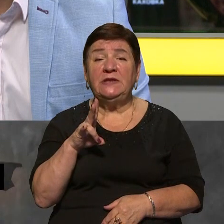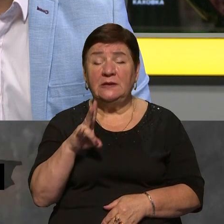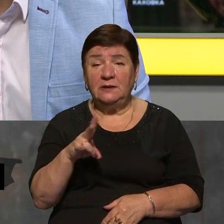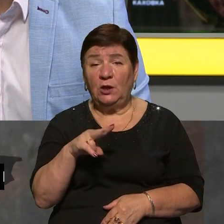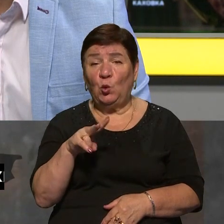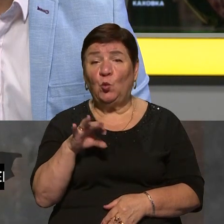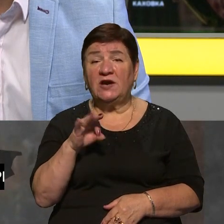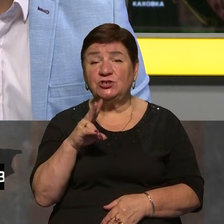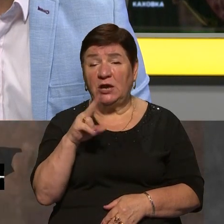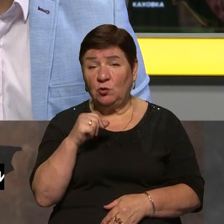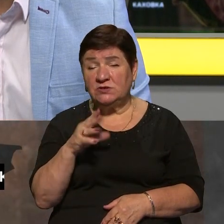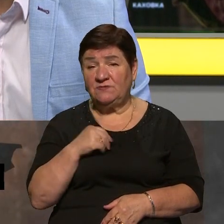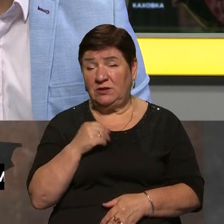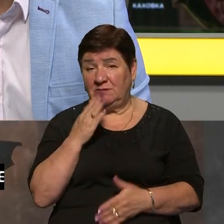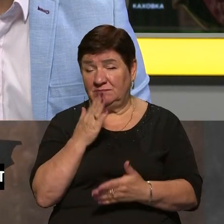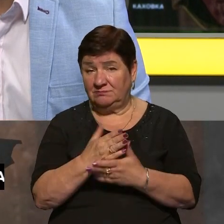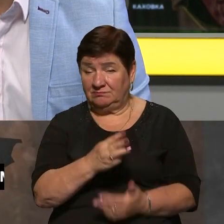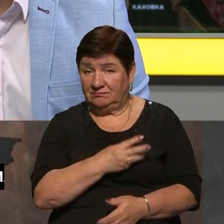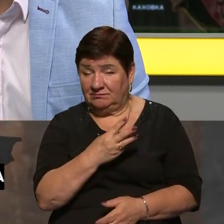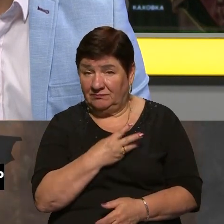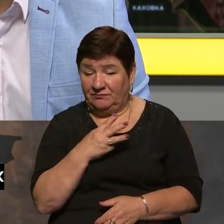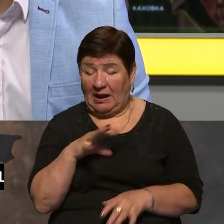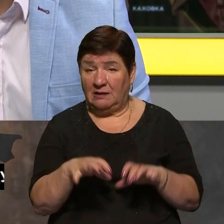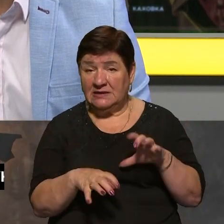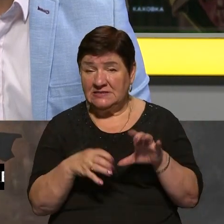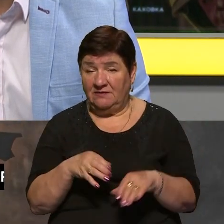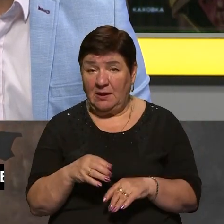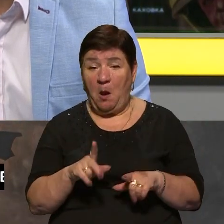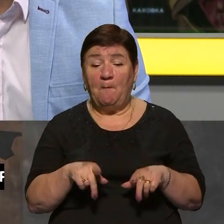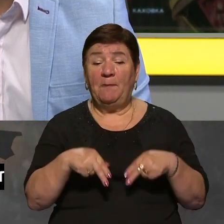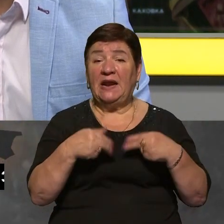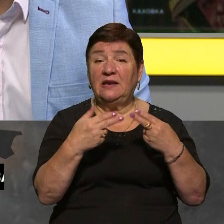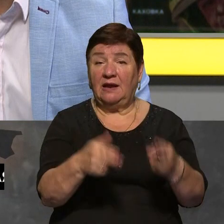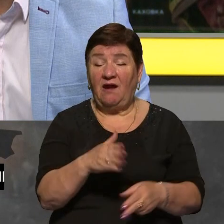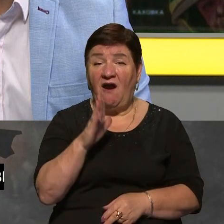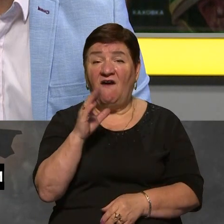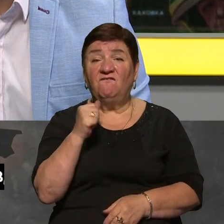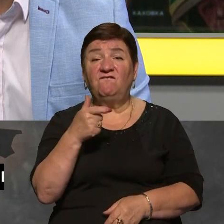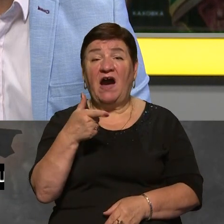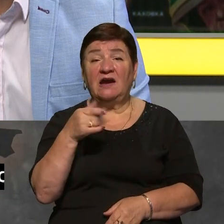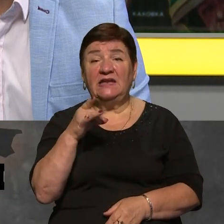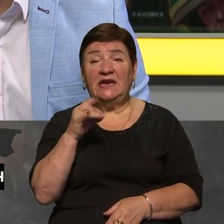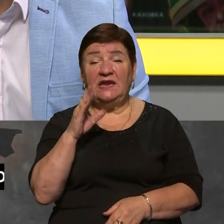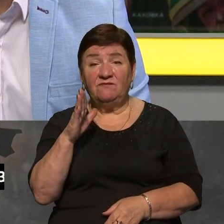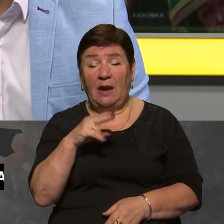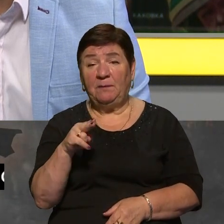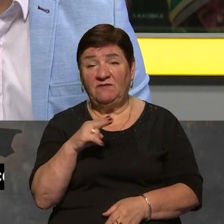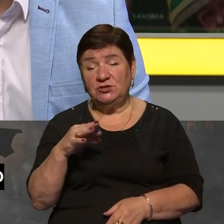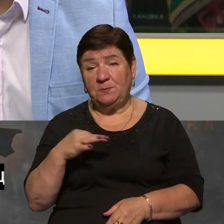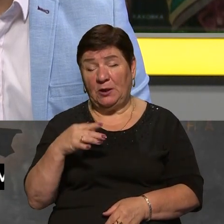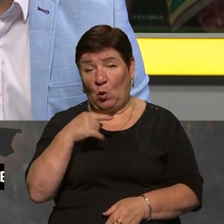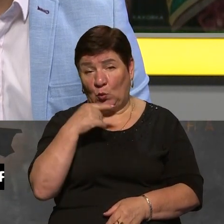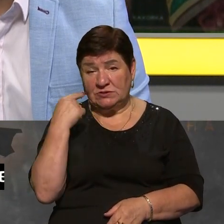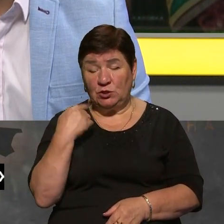озвучили свої наміри, і це є агресивні наміри. Саме факт перекидання вагнерів туди на північ Білорусі, це